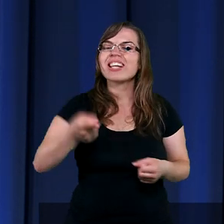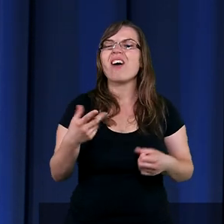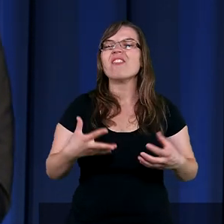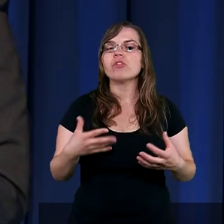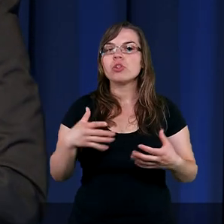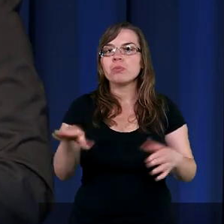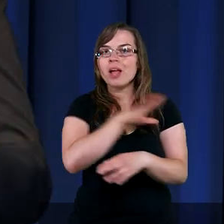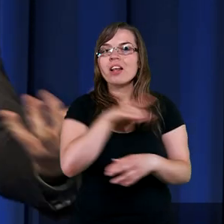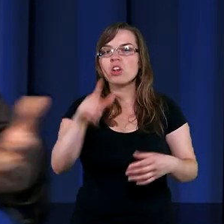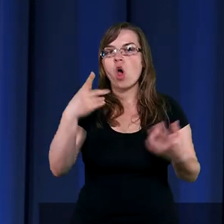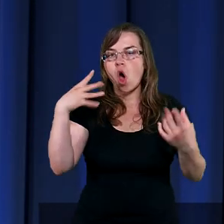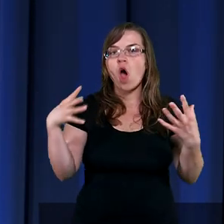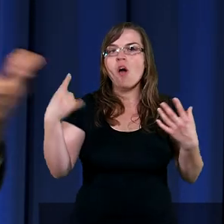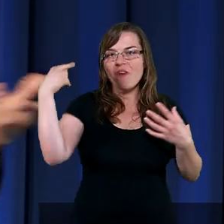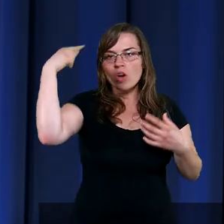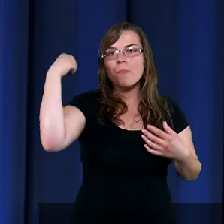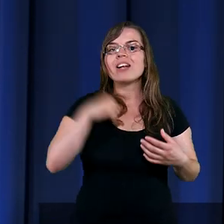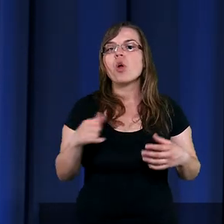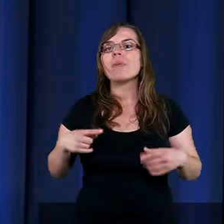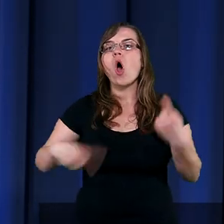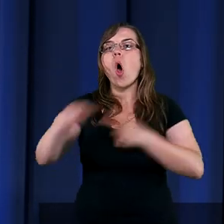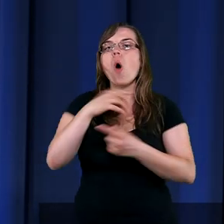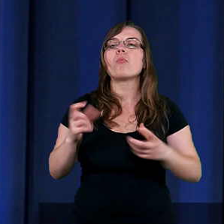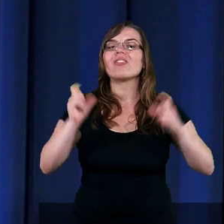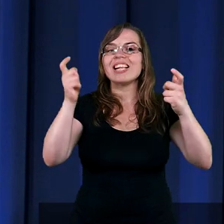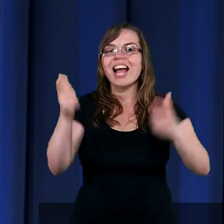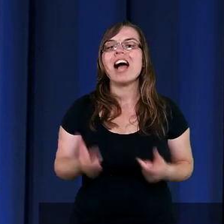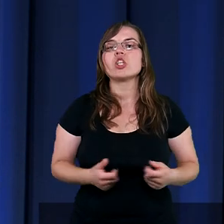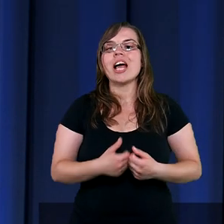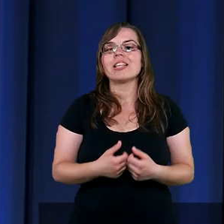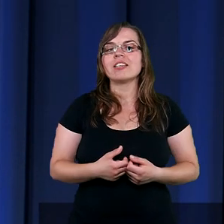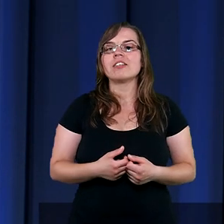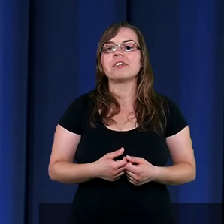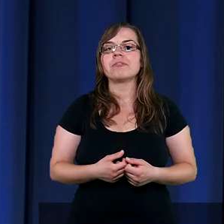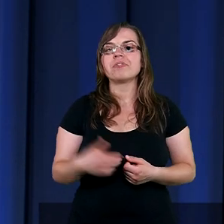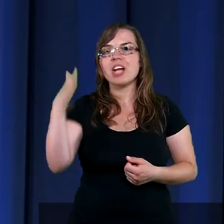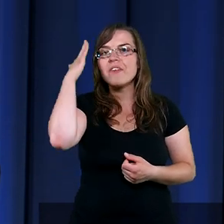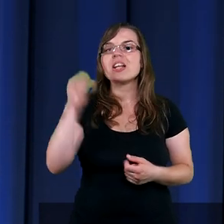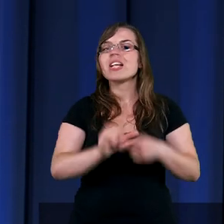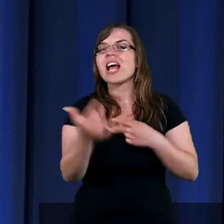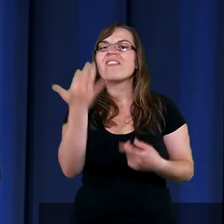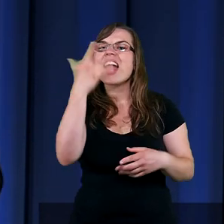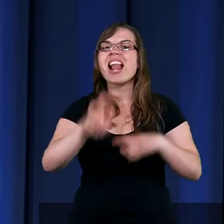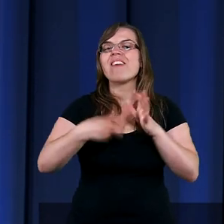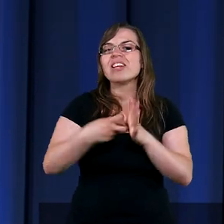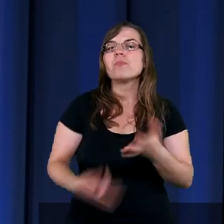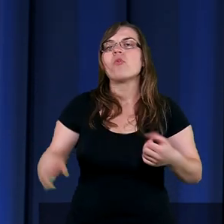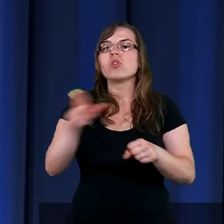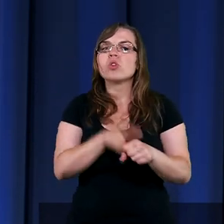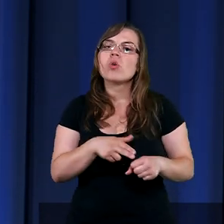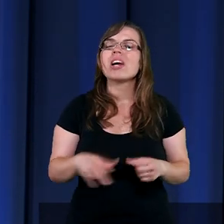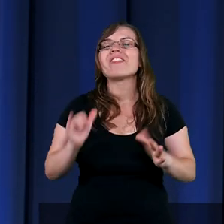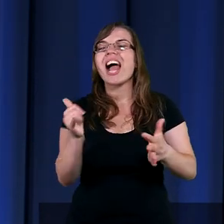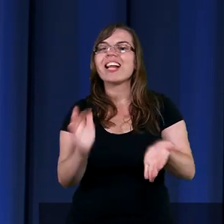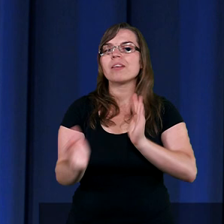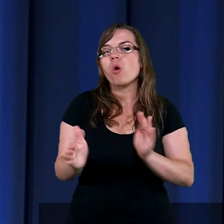Wyobrażacie sobie obrót wydarzeń? Wiecie, są... Wiecie, jest wiele filmów, które w